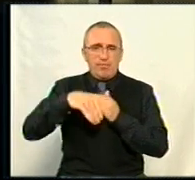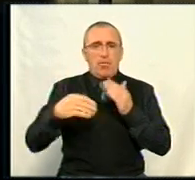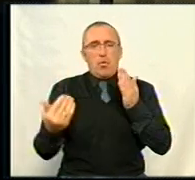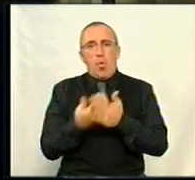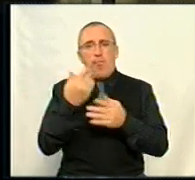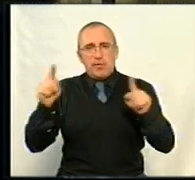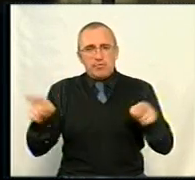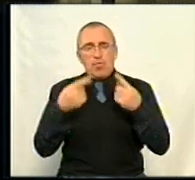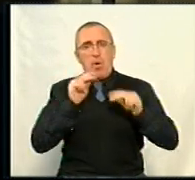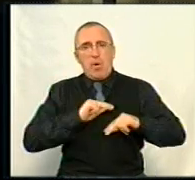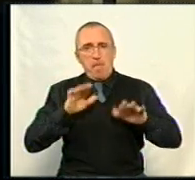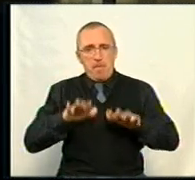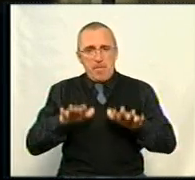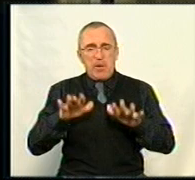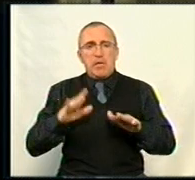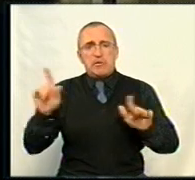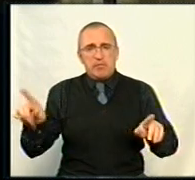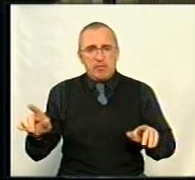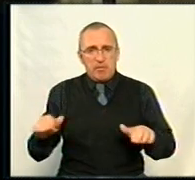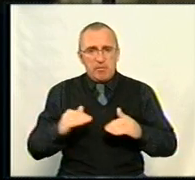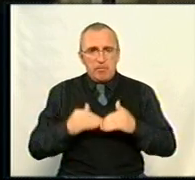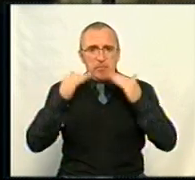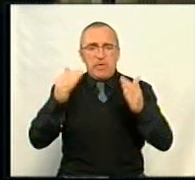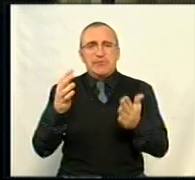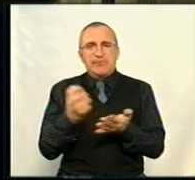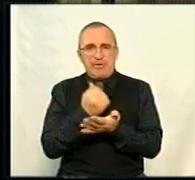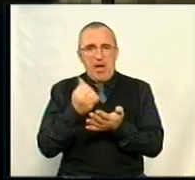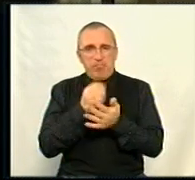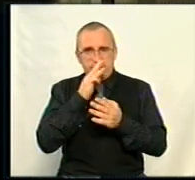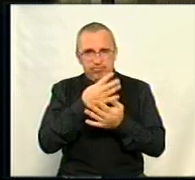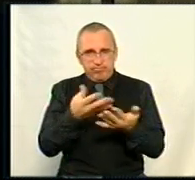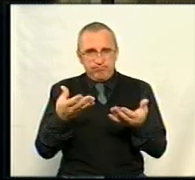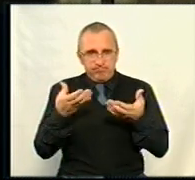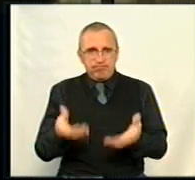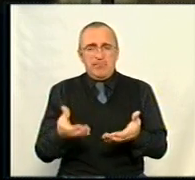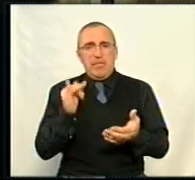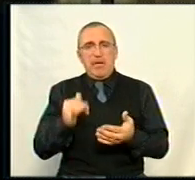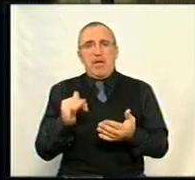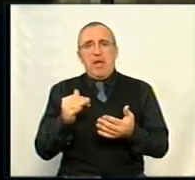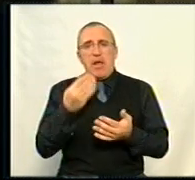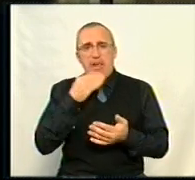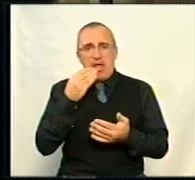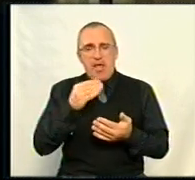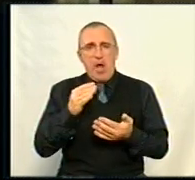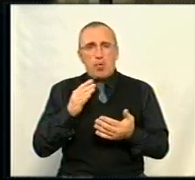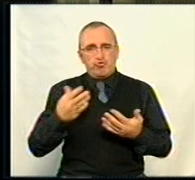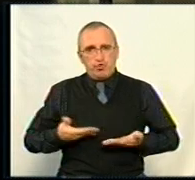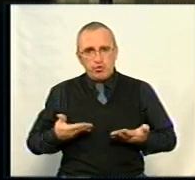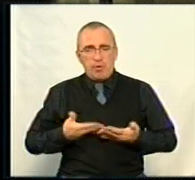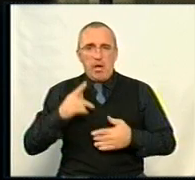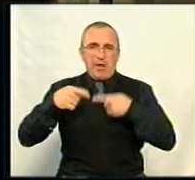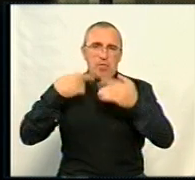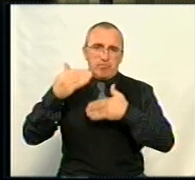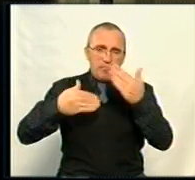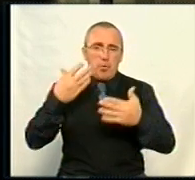робочих місць, це збільшення середнього рівня заробітної плати, це покращення якості життя за наступними критеріями.